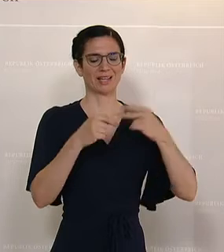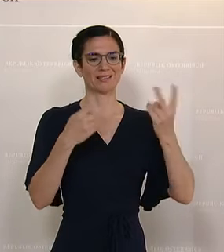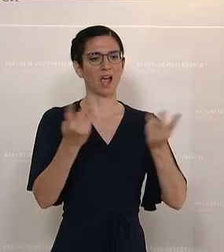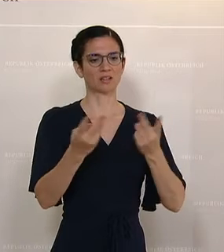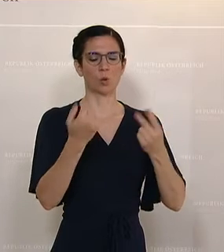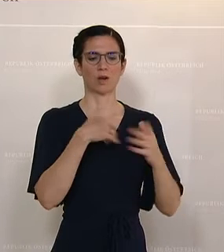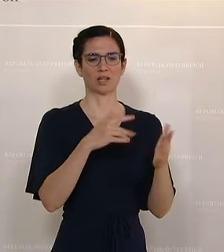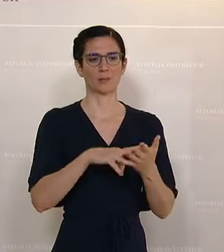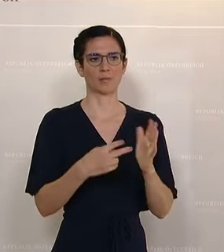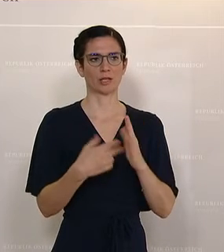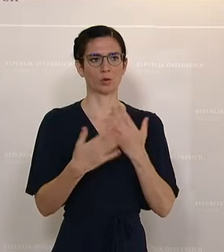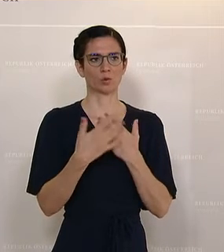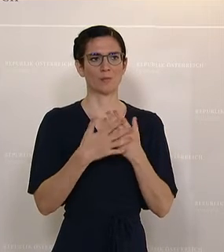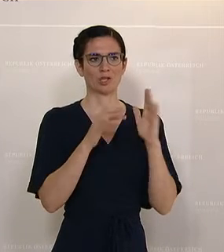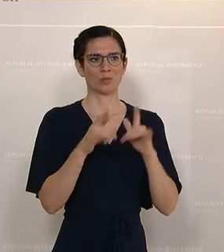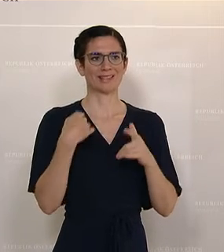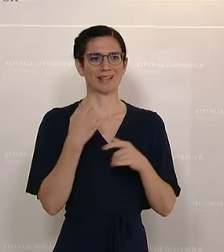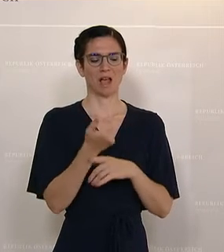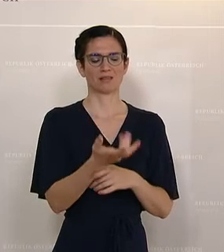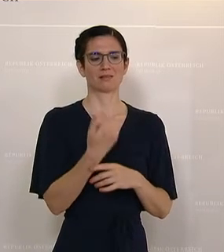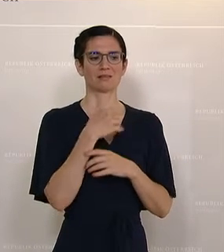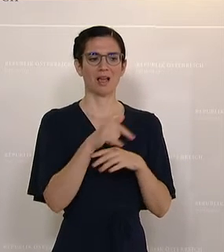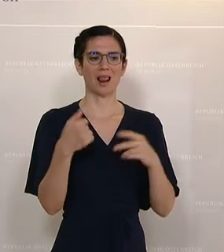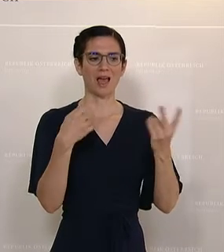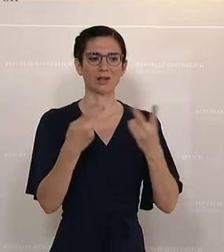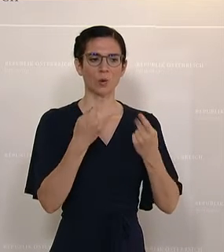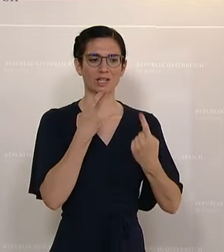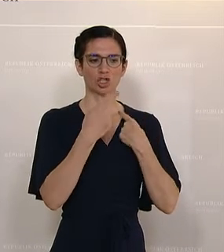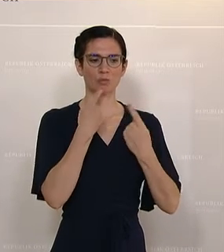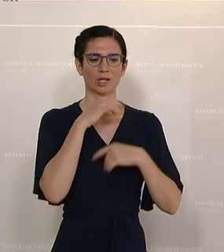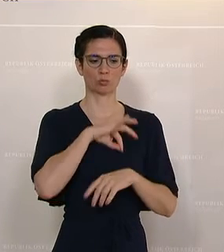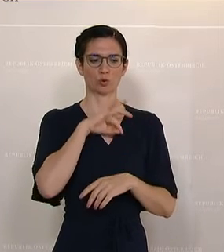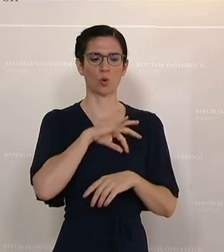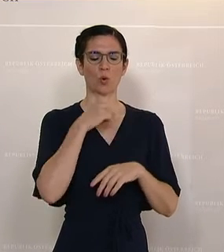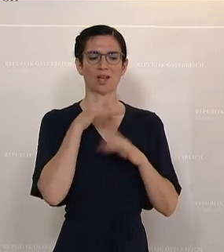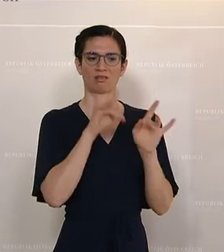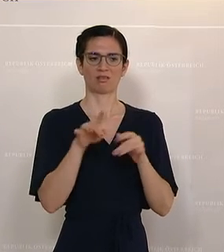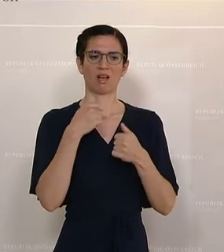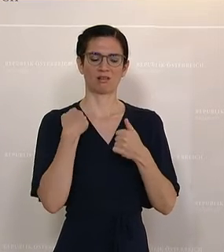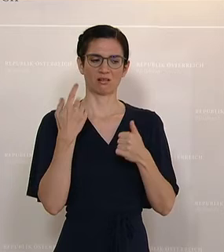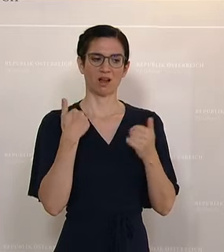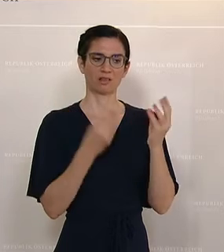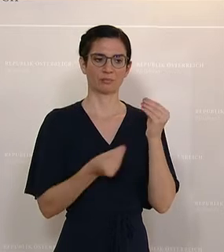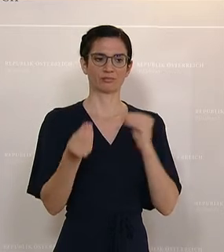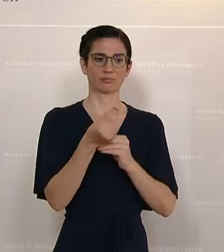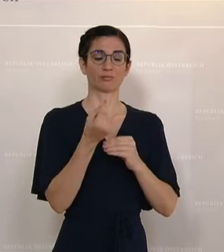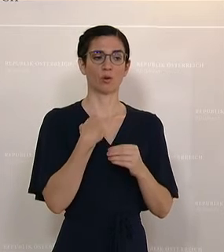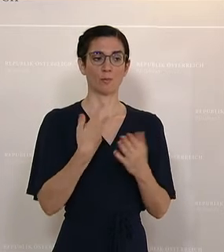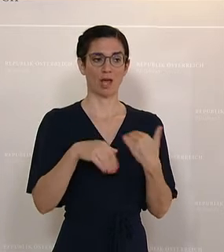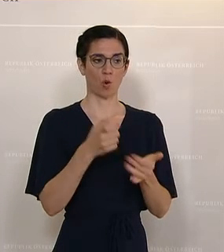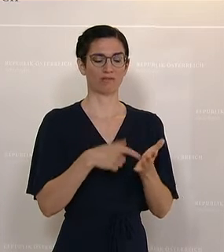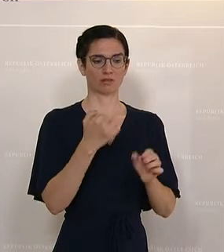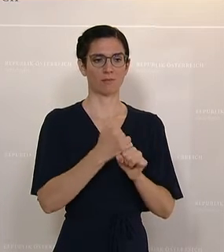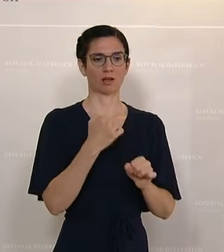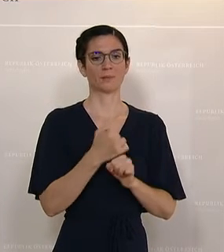vorgesehen. Das ist zum Beispiel die Ausweitung der Anzahl von Angehörigengesprächen durch Psychologinnen und Psychologen. Und im Übrigen sollen pflegende